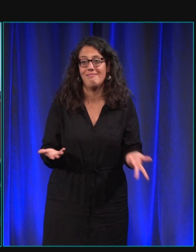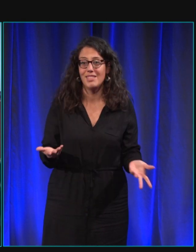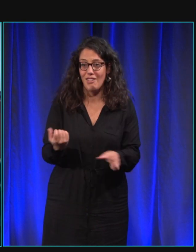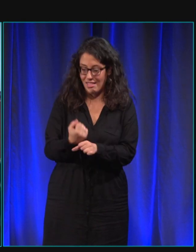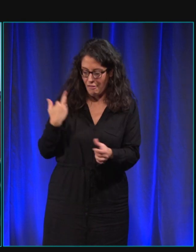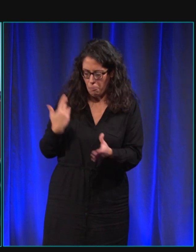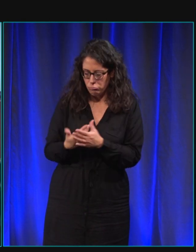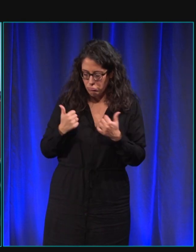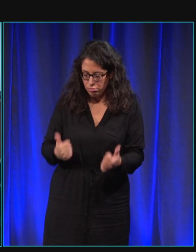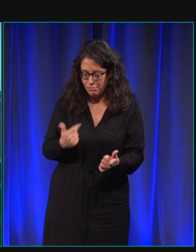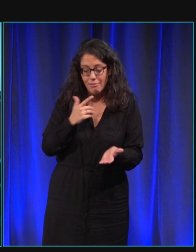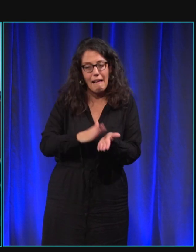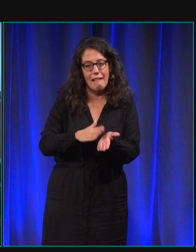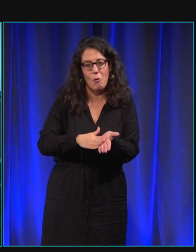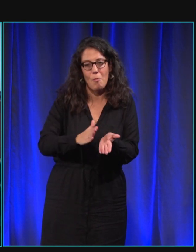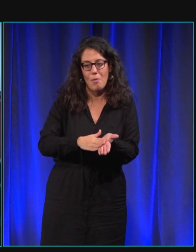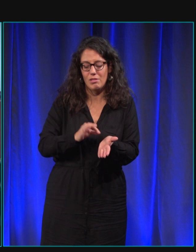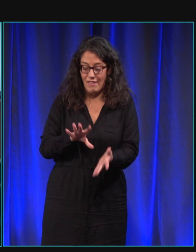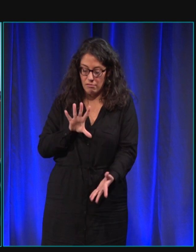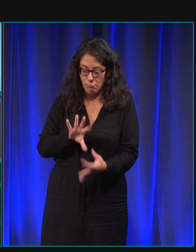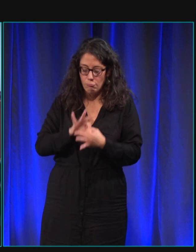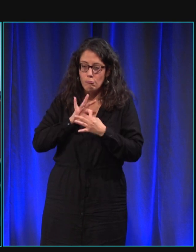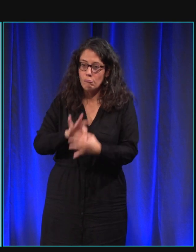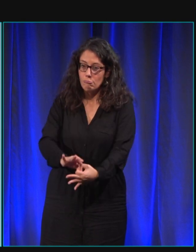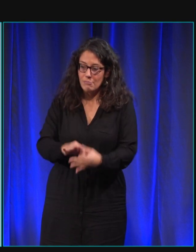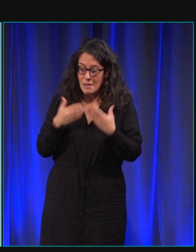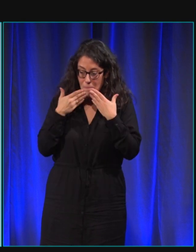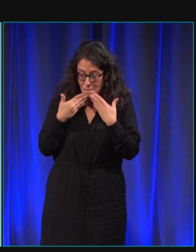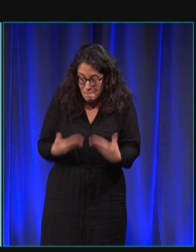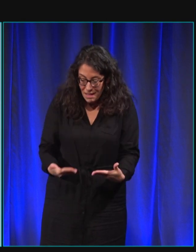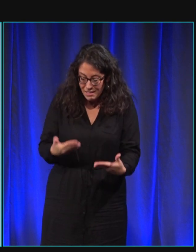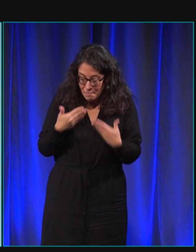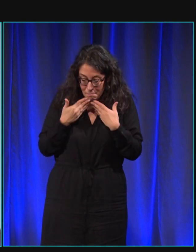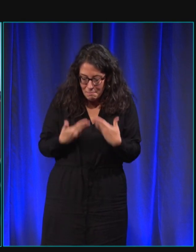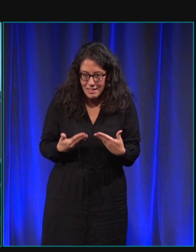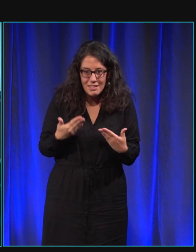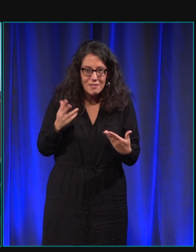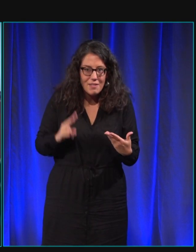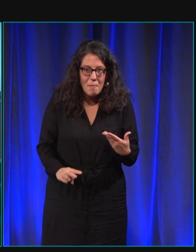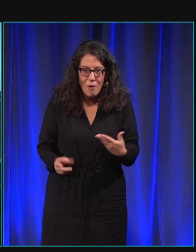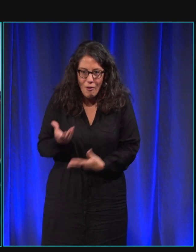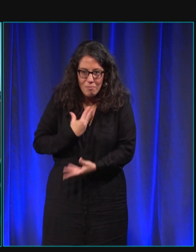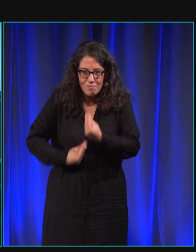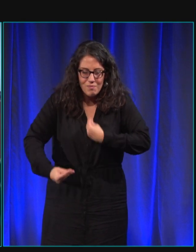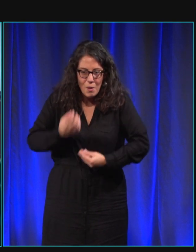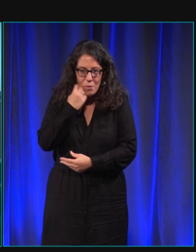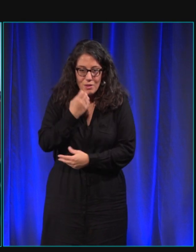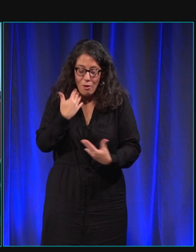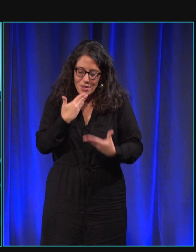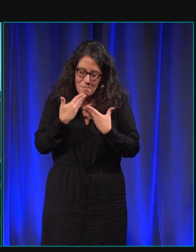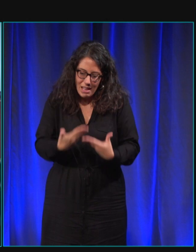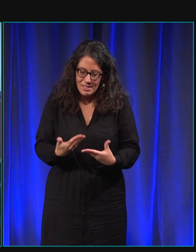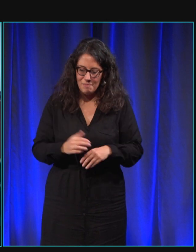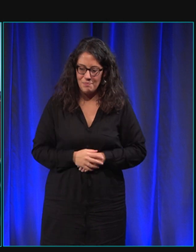travail on a un gros lien et je le remercie vraiment de tout ce qu'il fait au quotidien voilà